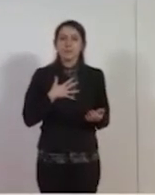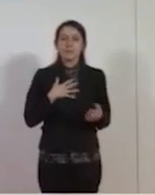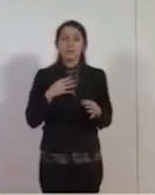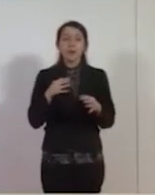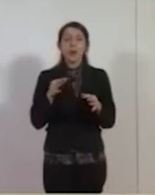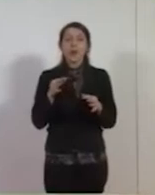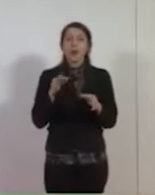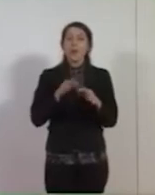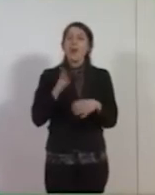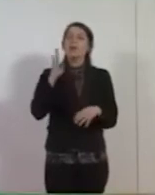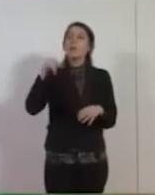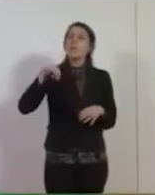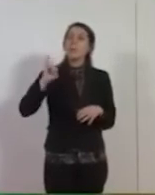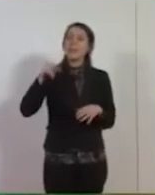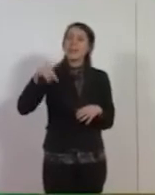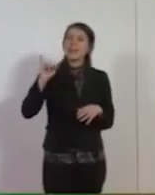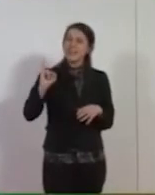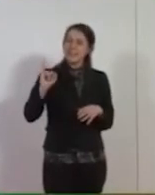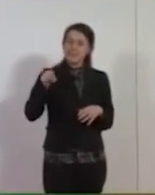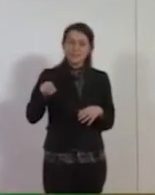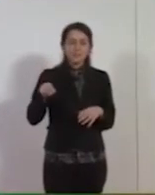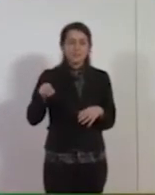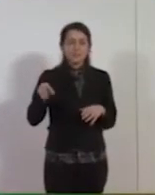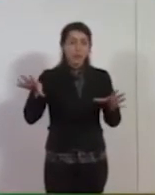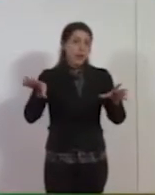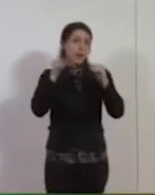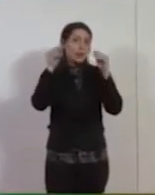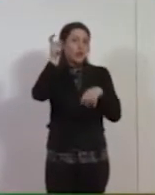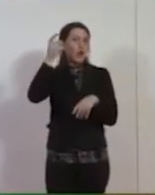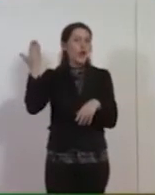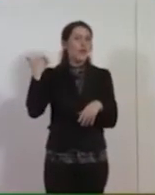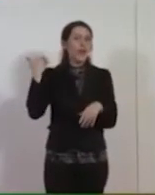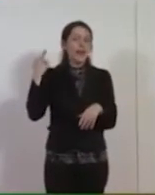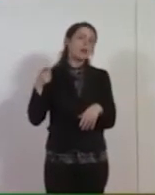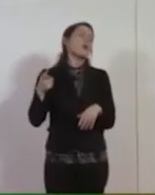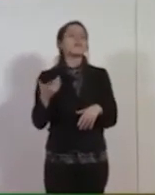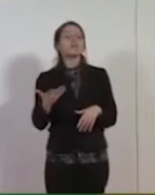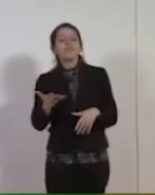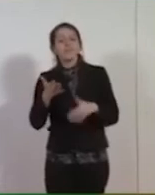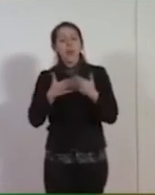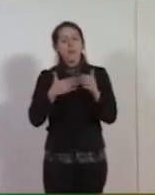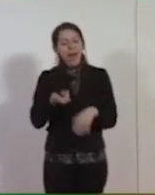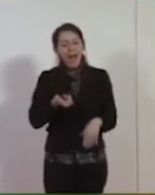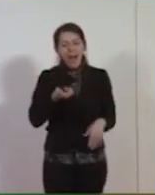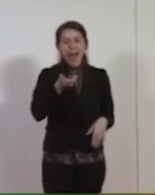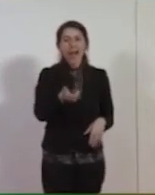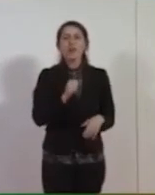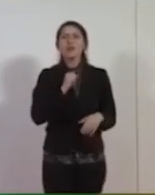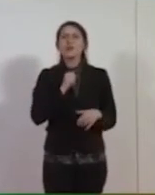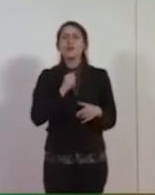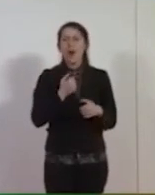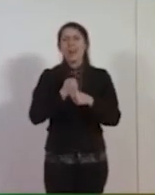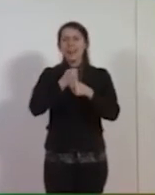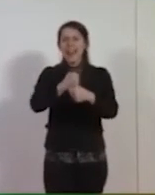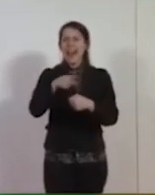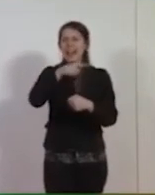Quando Rosi Bindi, all'inizio della legislatura, porge la mano ad una delegazione, ad alcuni